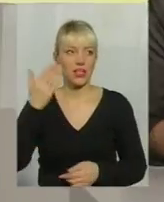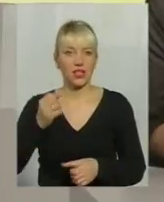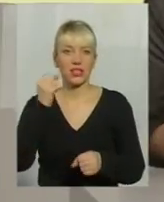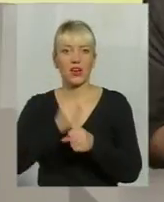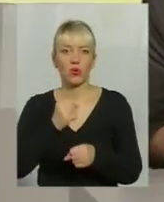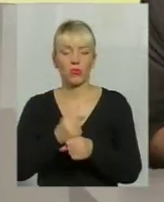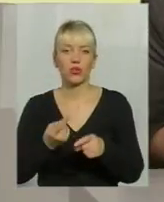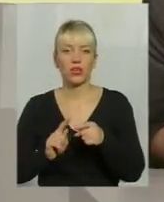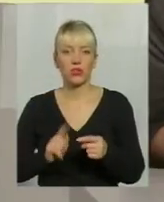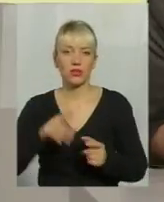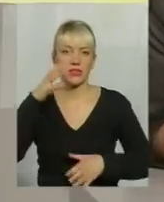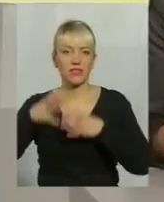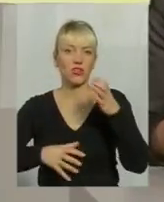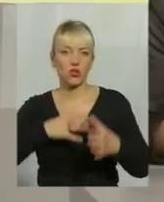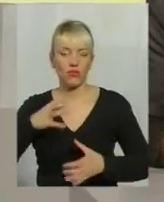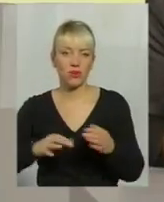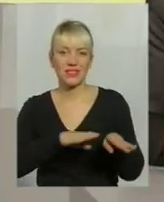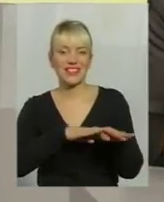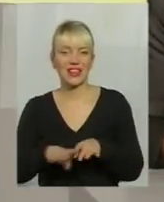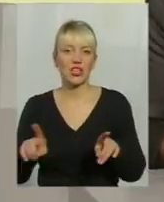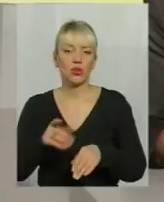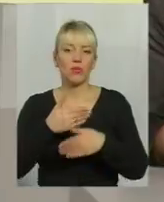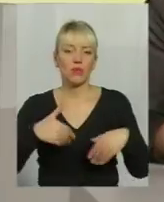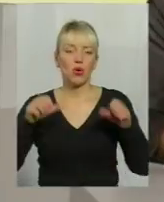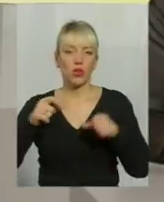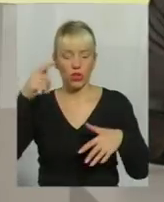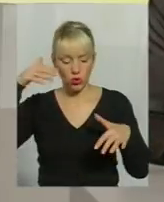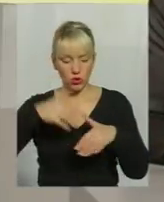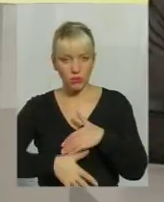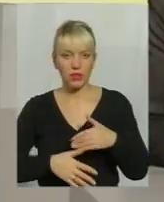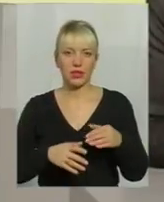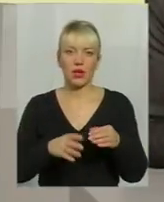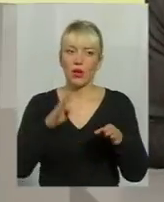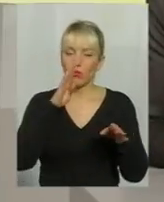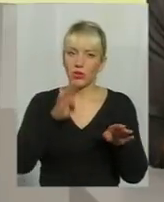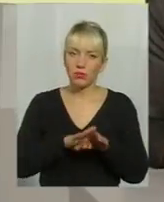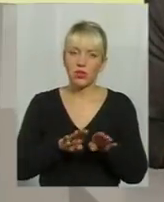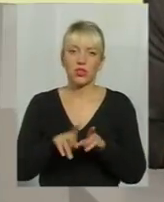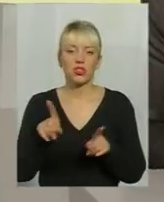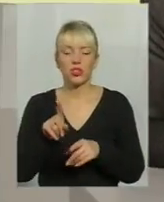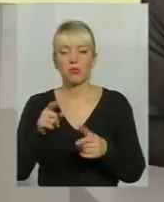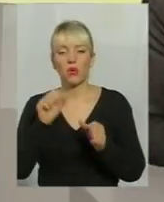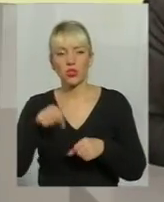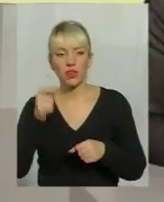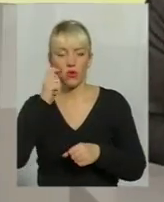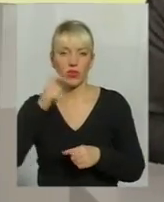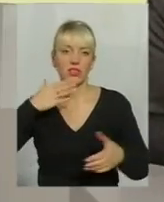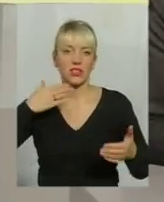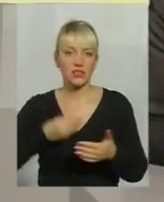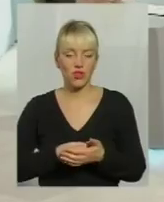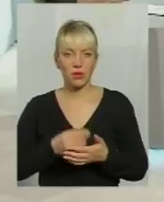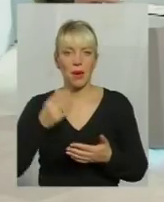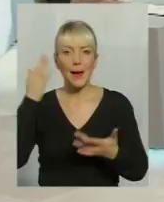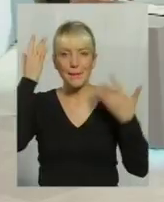отим світовим стандартам, щоб ми могли розуміти, порівнювати, чи можливо Україна зі своїм менталітетом, це